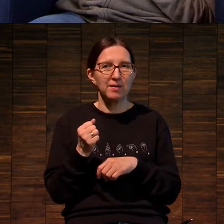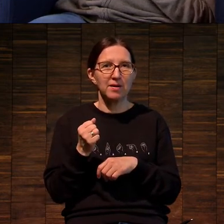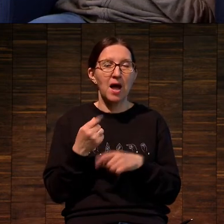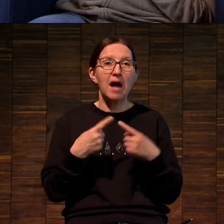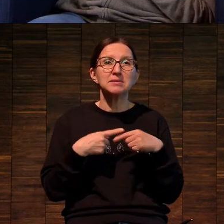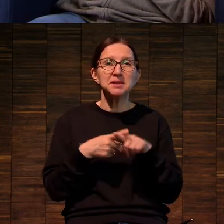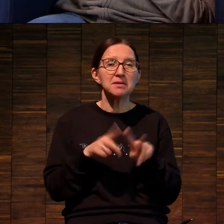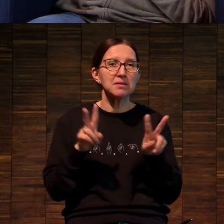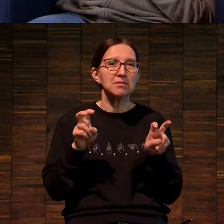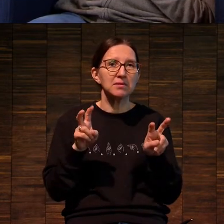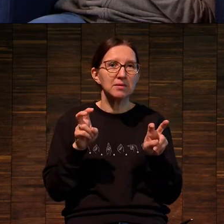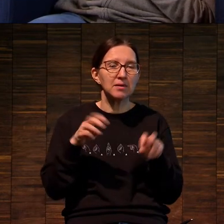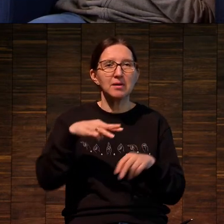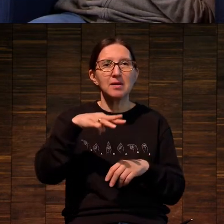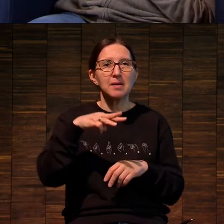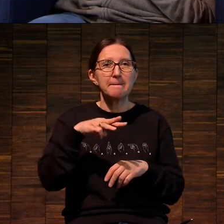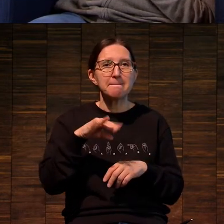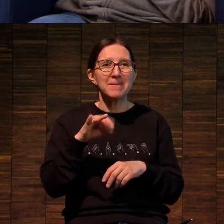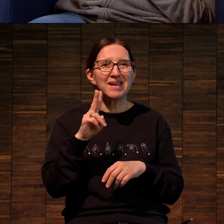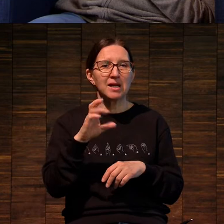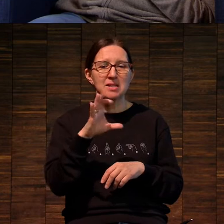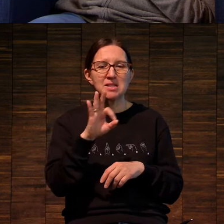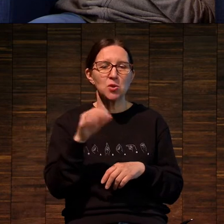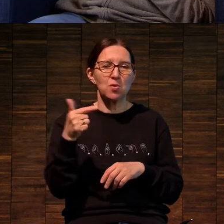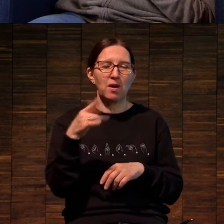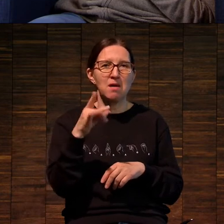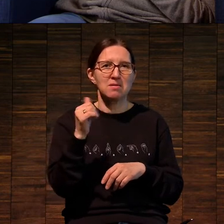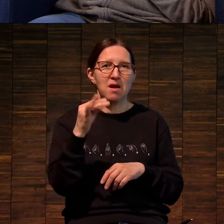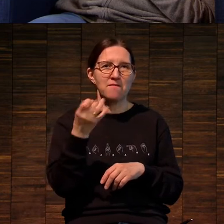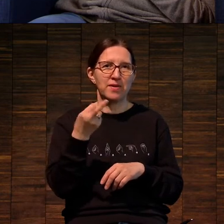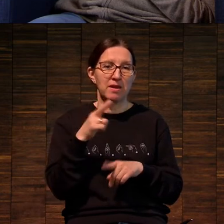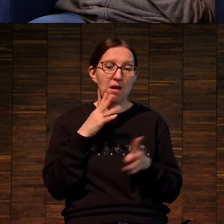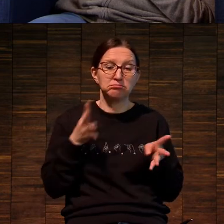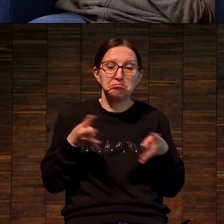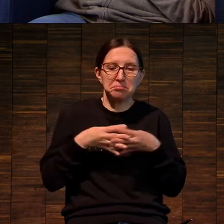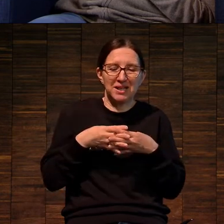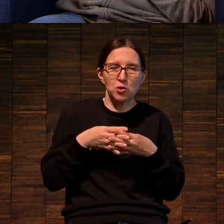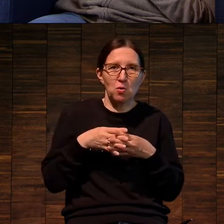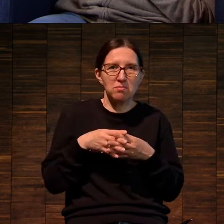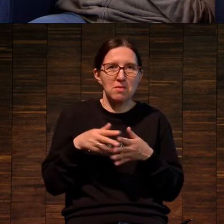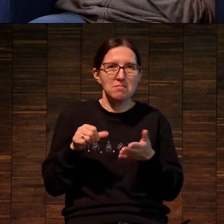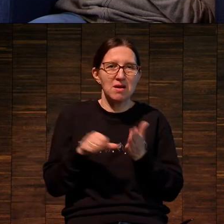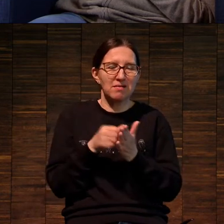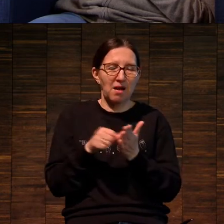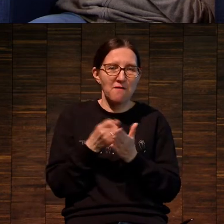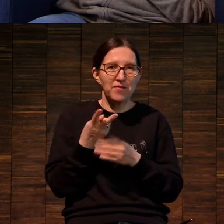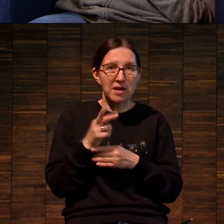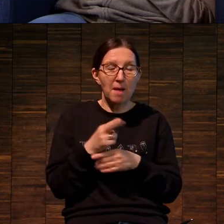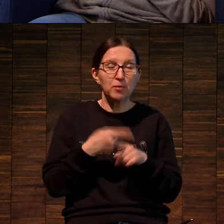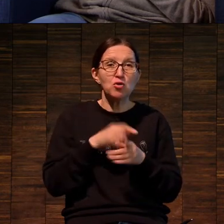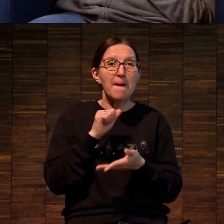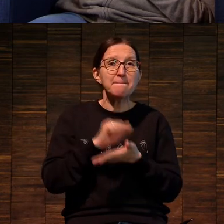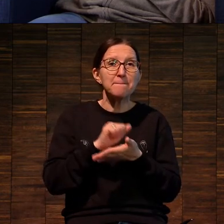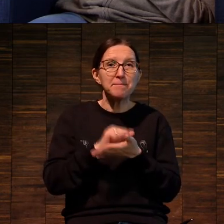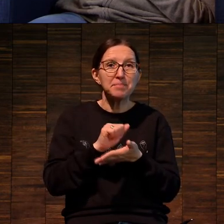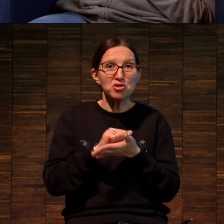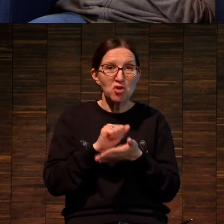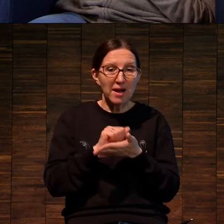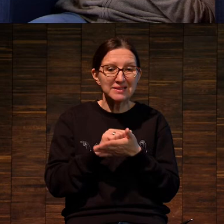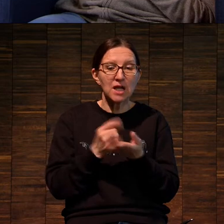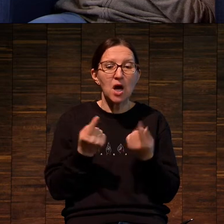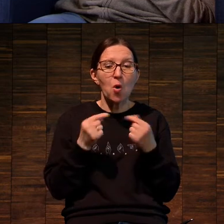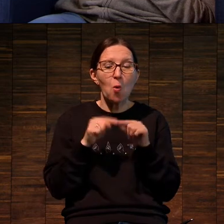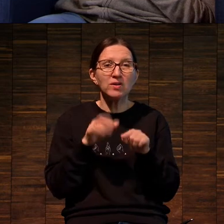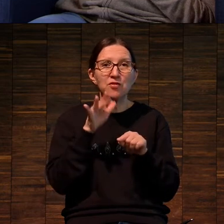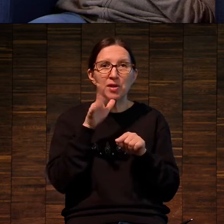Техника называется миксография. Смысл техники в том, что печать происходит одновременно с отливкой бумаги.